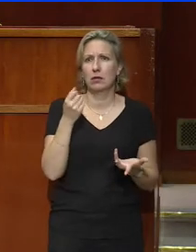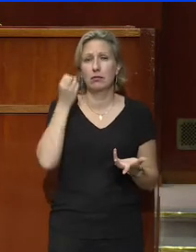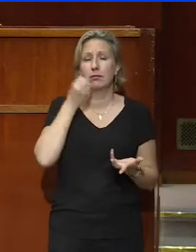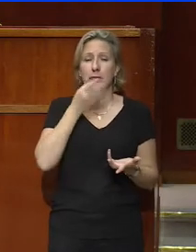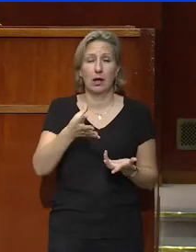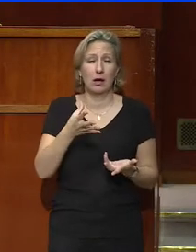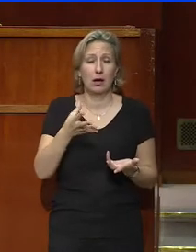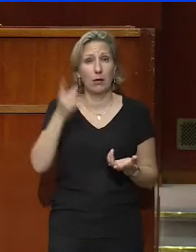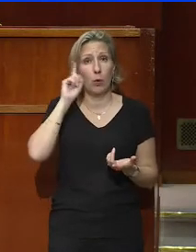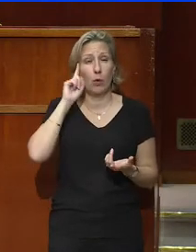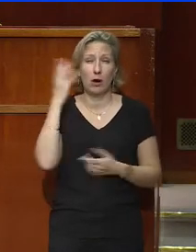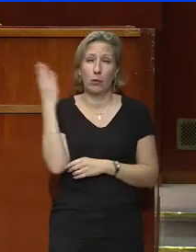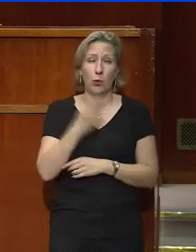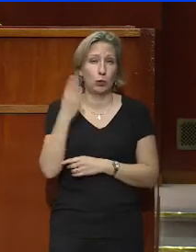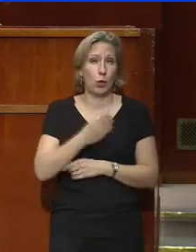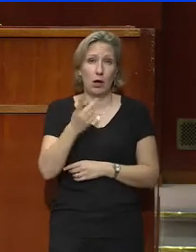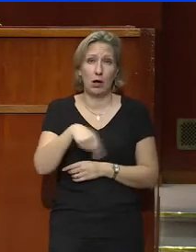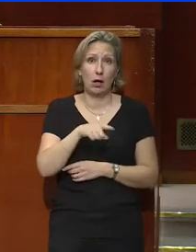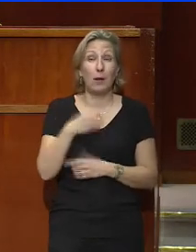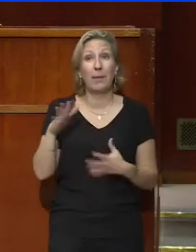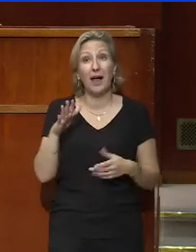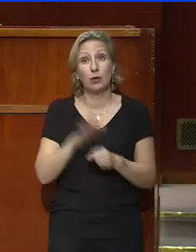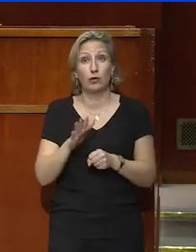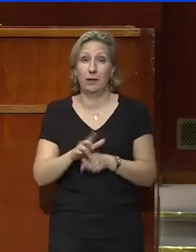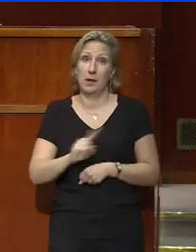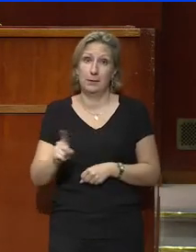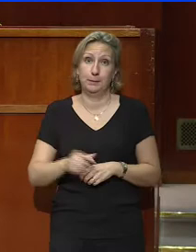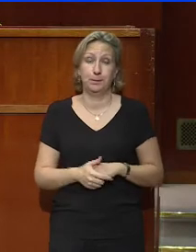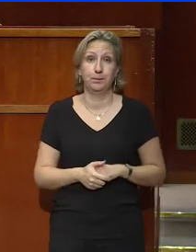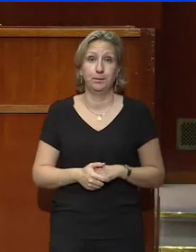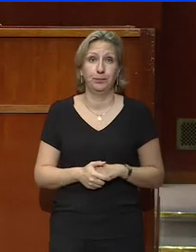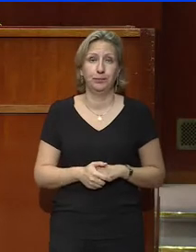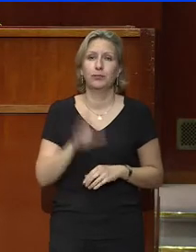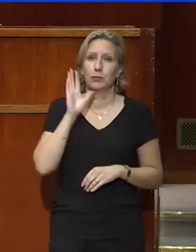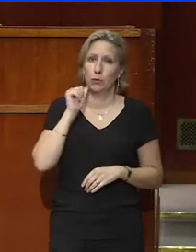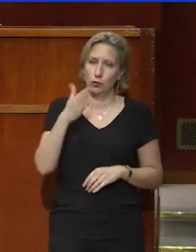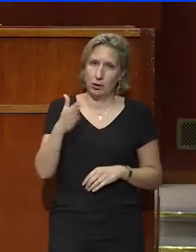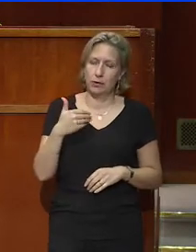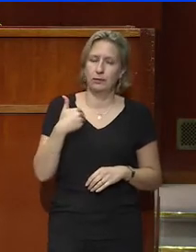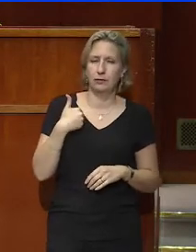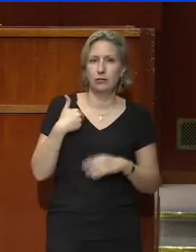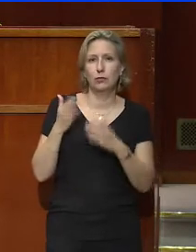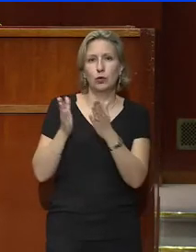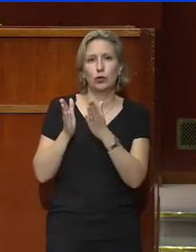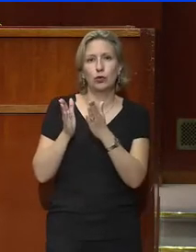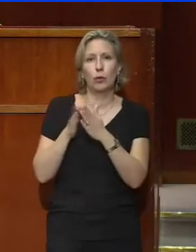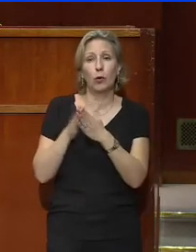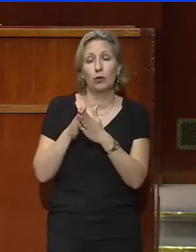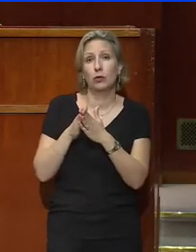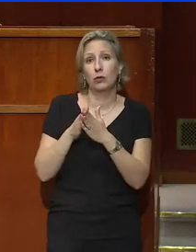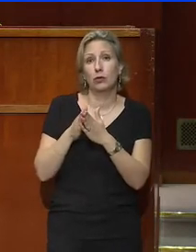nécessaires, mais ils ne seront pas suffisants. C'est pourquoi j'ai appelé, la suite